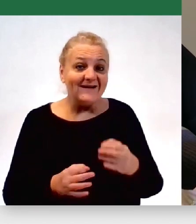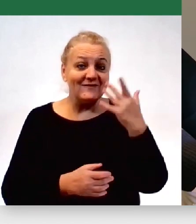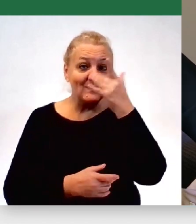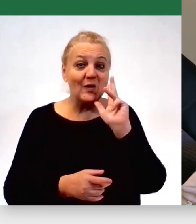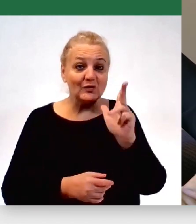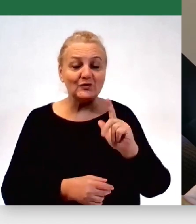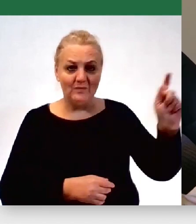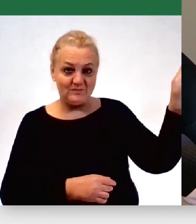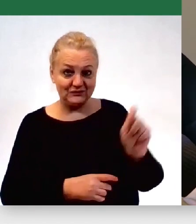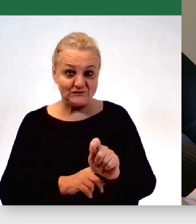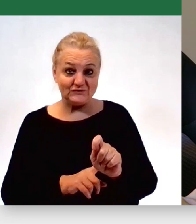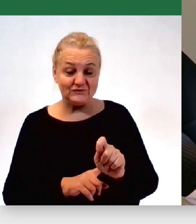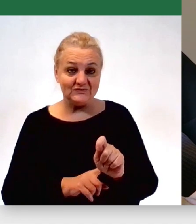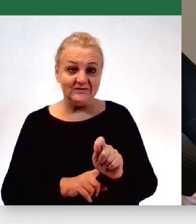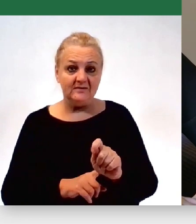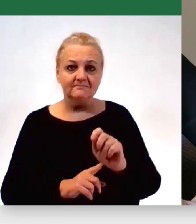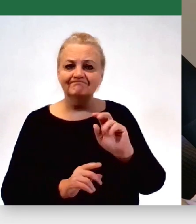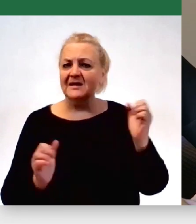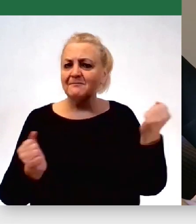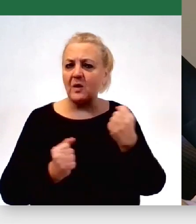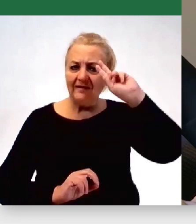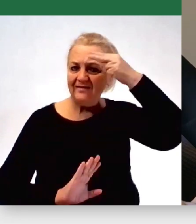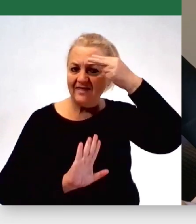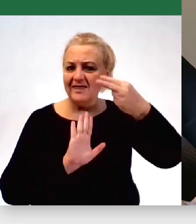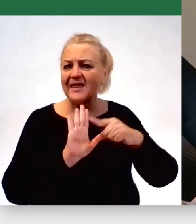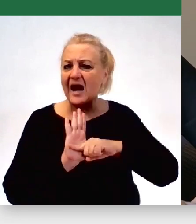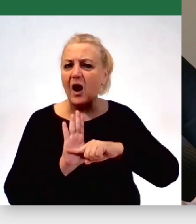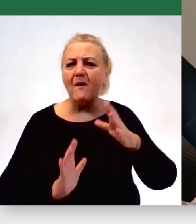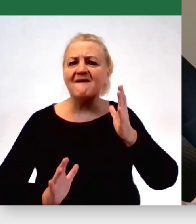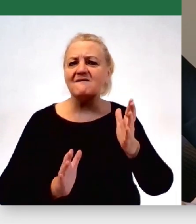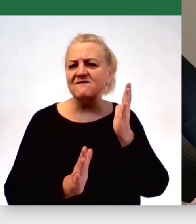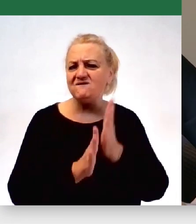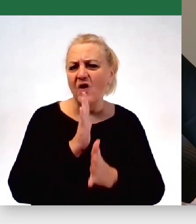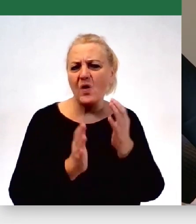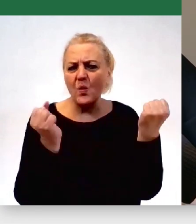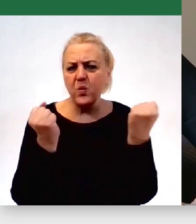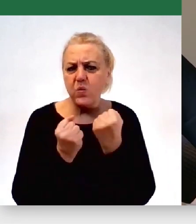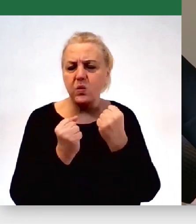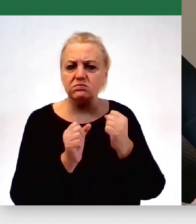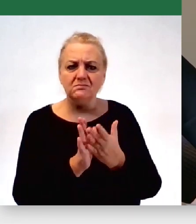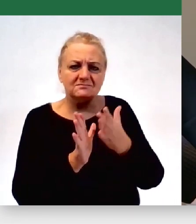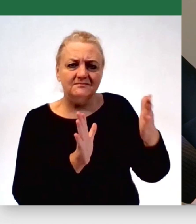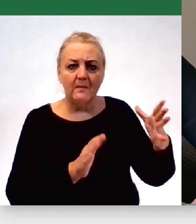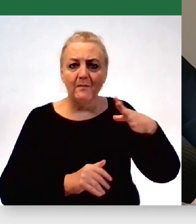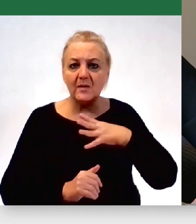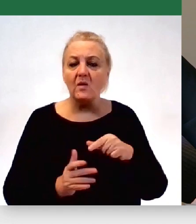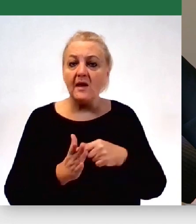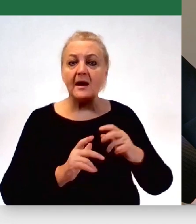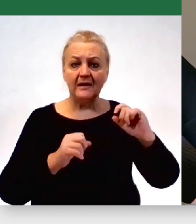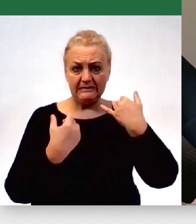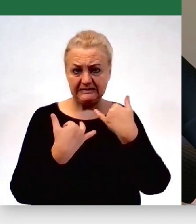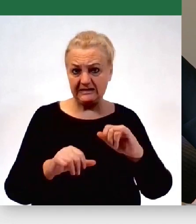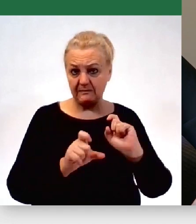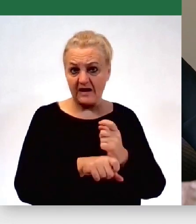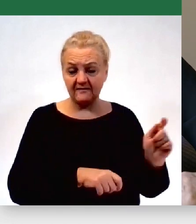przyjeżdża z traumą wojenną, gdzie obok wybuchały bomby do innego państwa, to